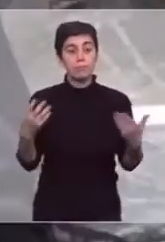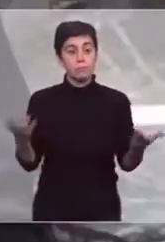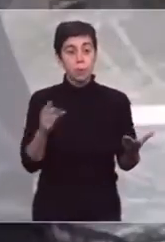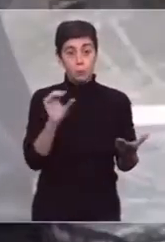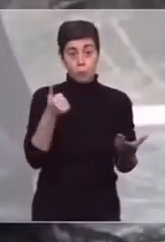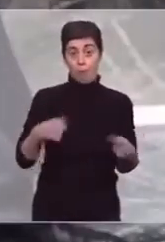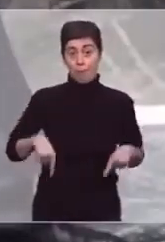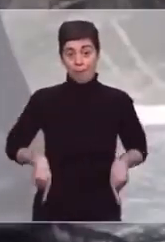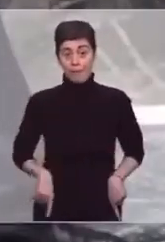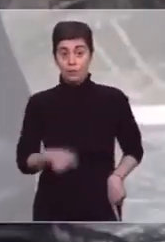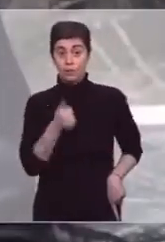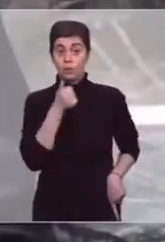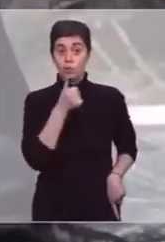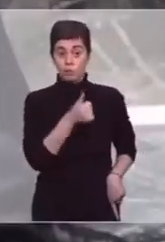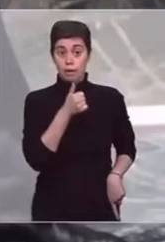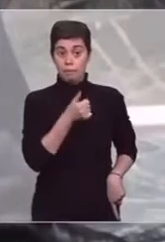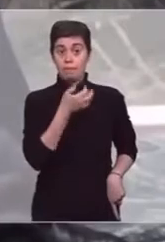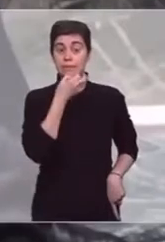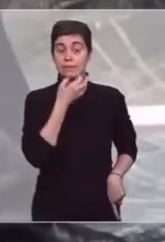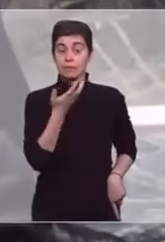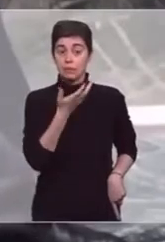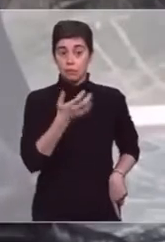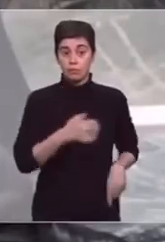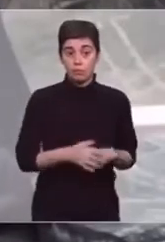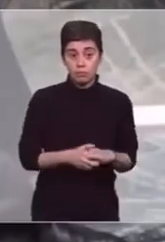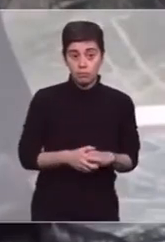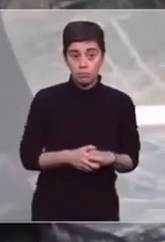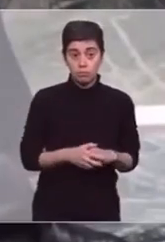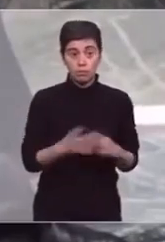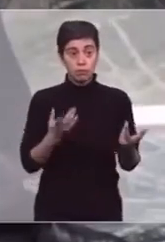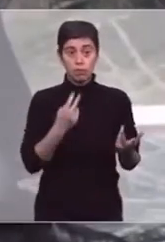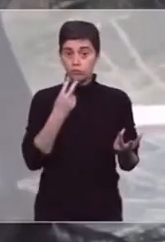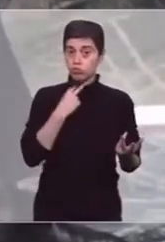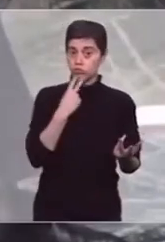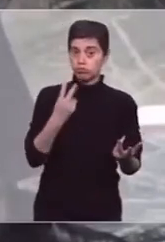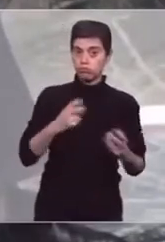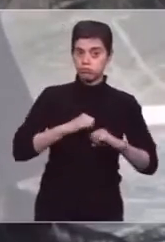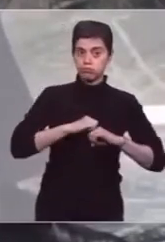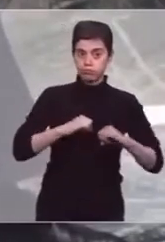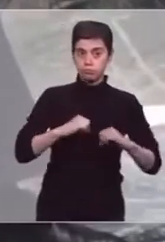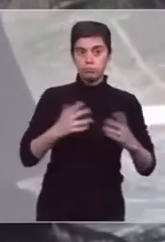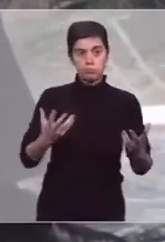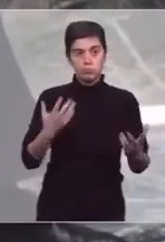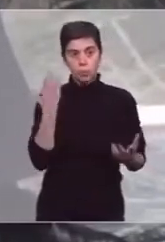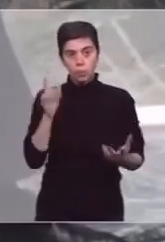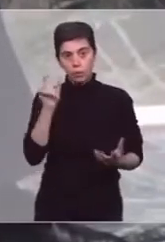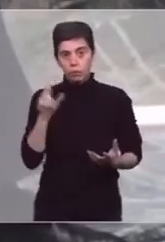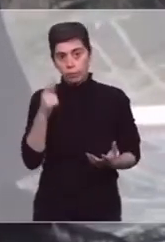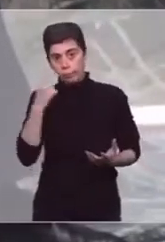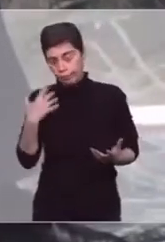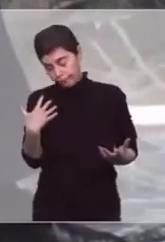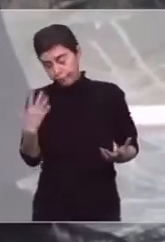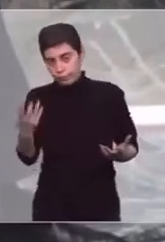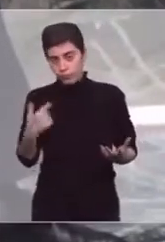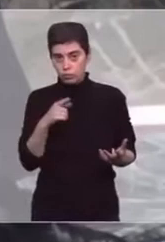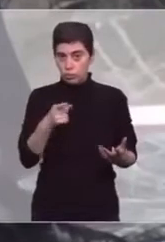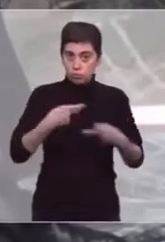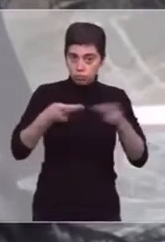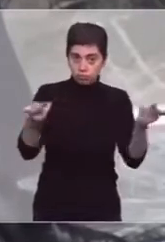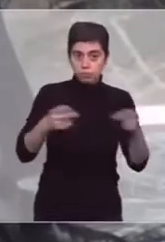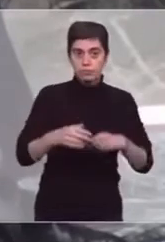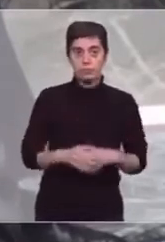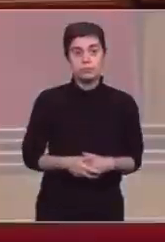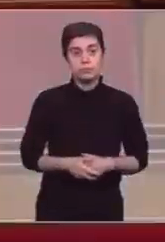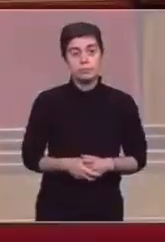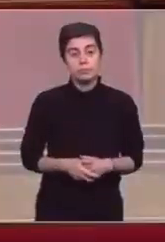a rappelé tout eux, ce que beaucoup pensaient tout bas. Je voudrais bien sûr vous dire que